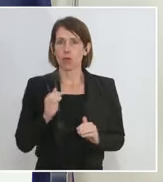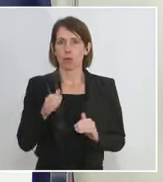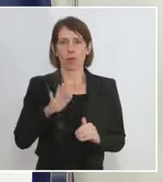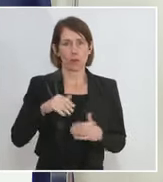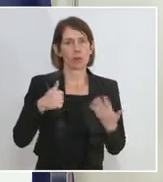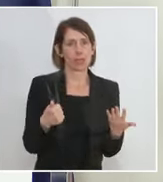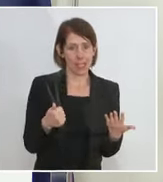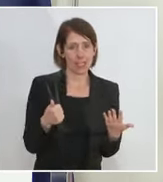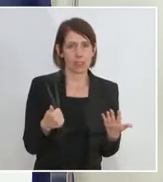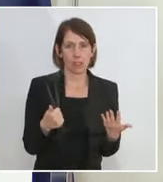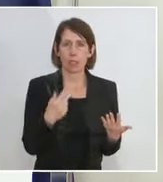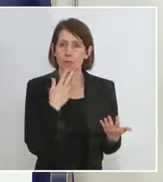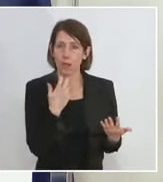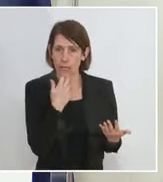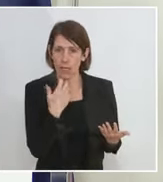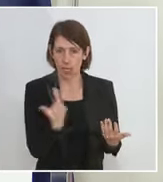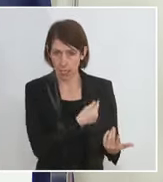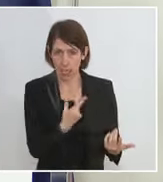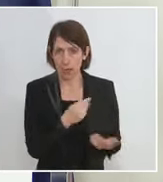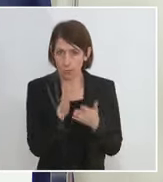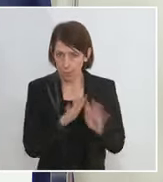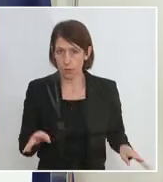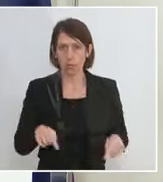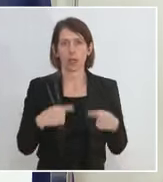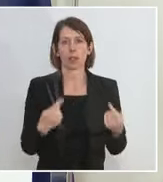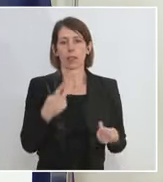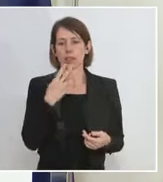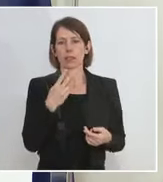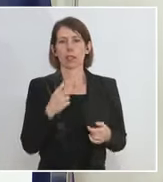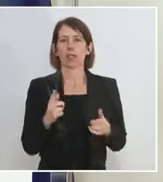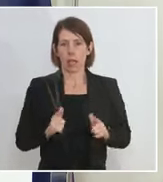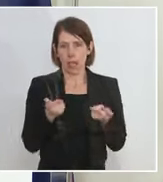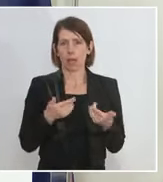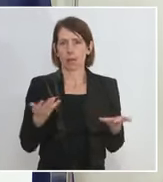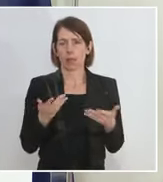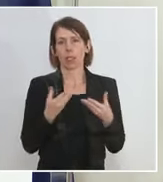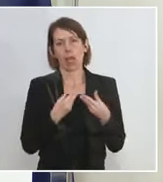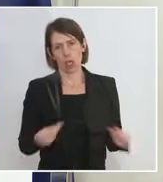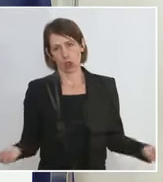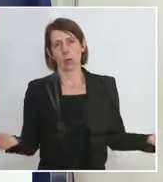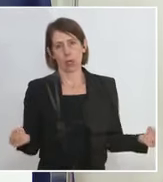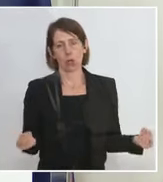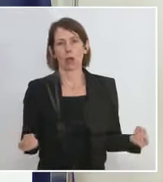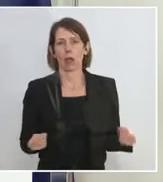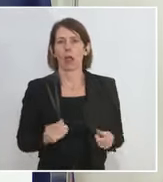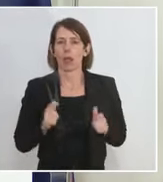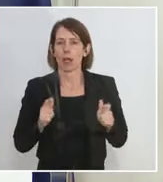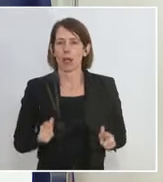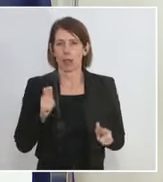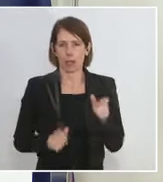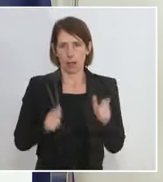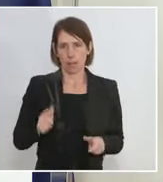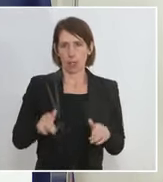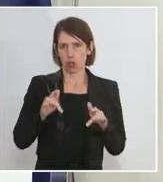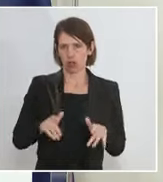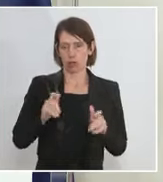die das wollen, werden wir eine deutliche Entspannung erleben, weil insbesondere natürlich ältere Menschen oftmals einen